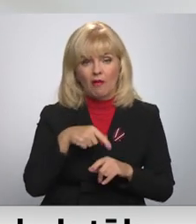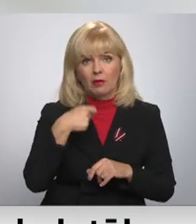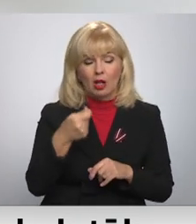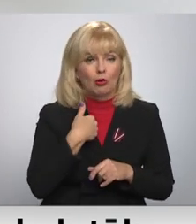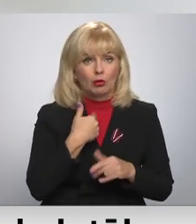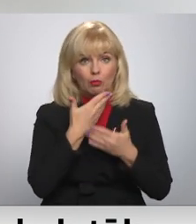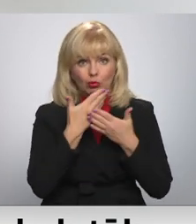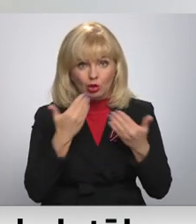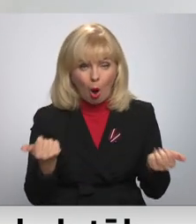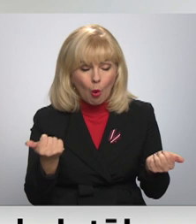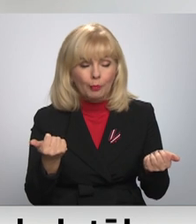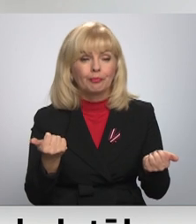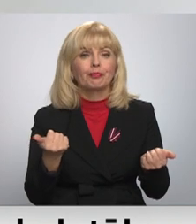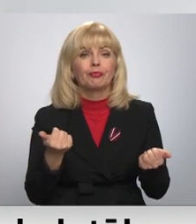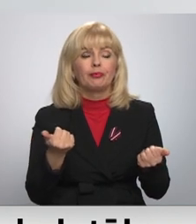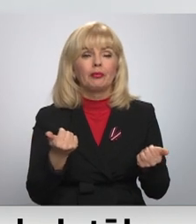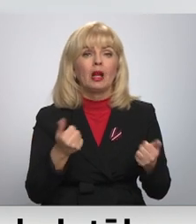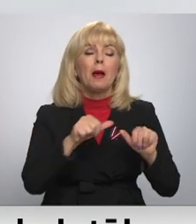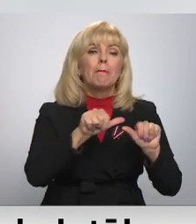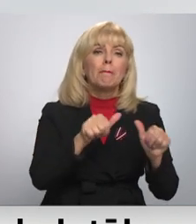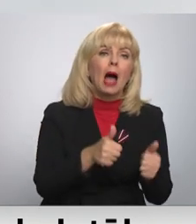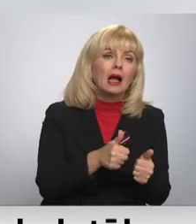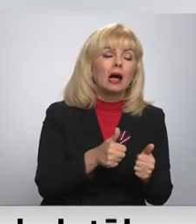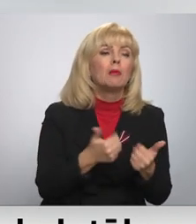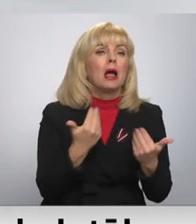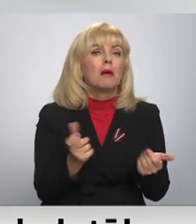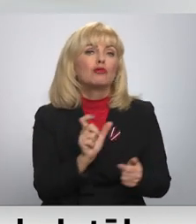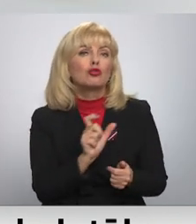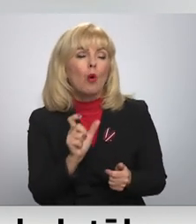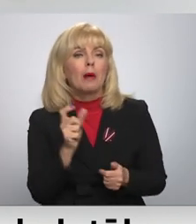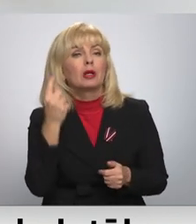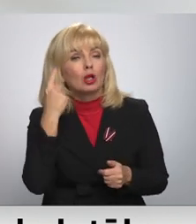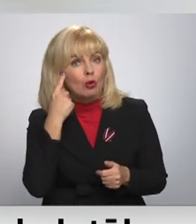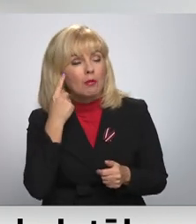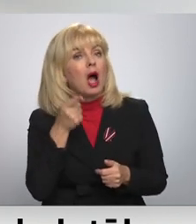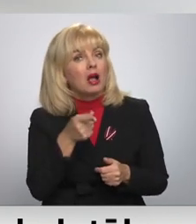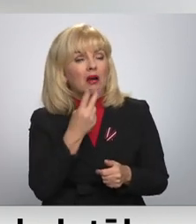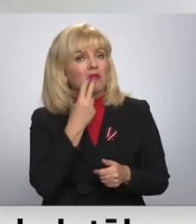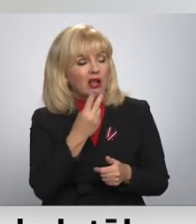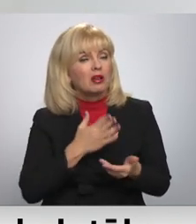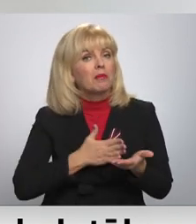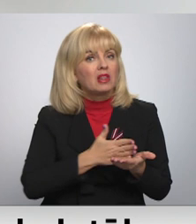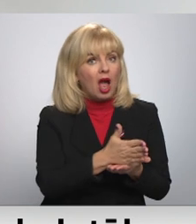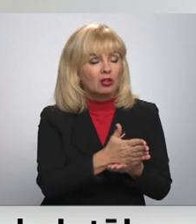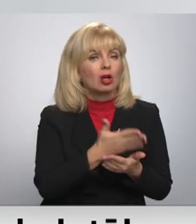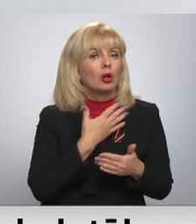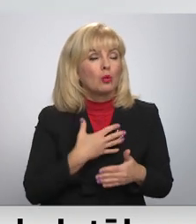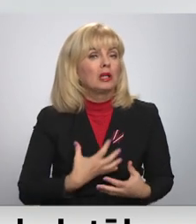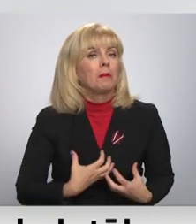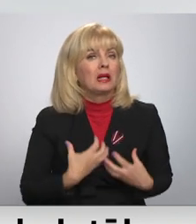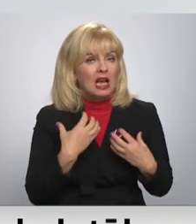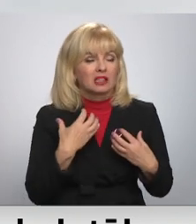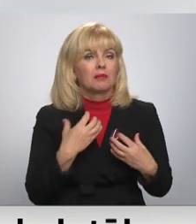mums nav. Tā kā kaut kādas mehānisms mēs šobrīd domājam, bet jā, tā ir tendence, un tā ir tāda ļoti priesmīga